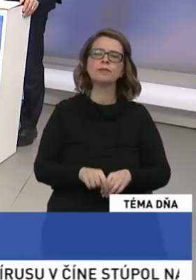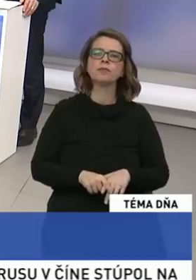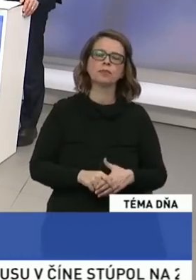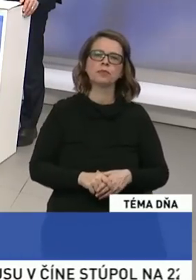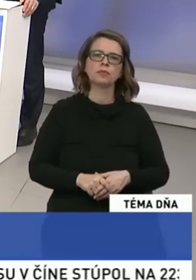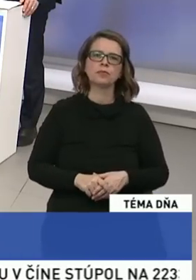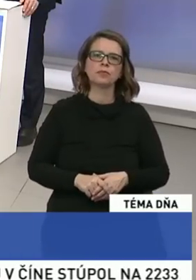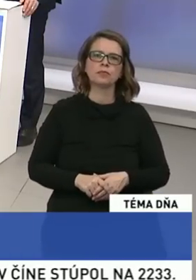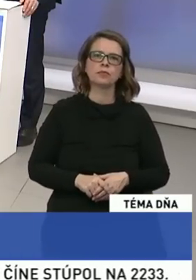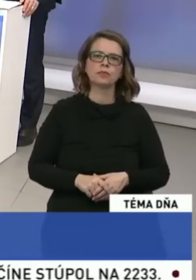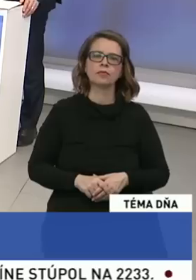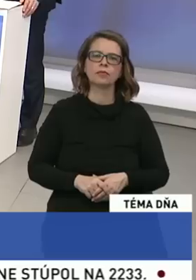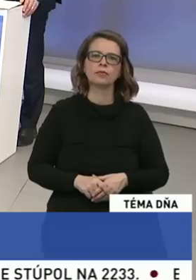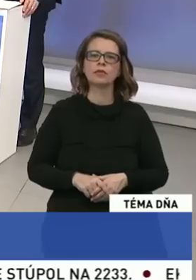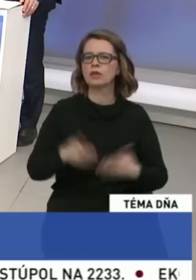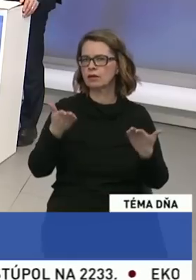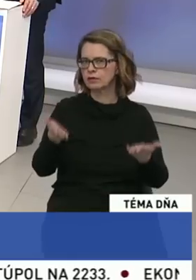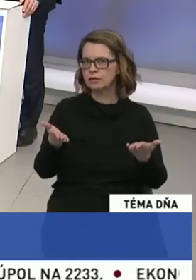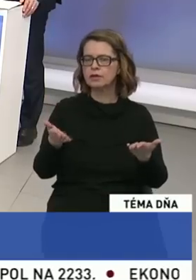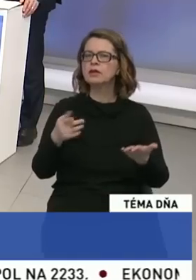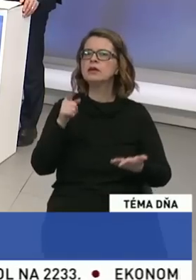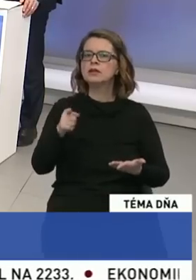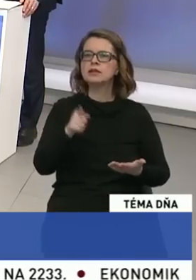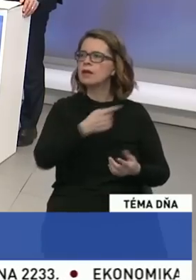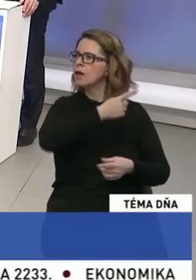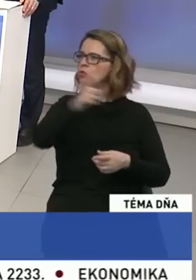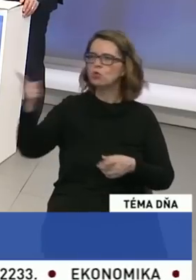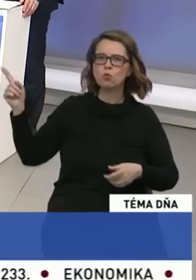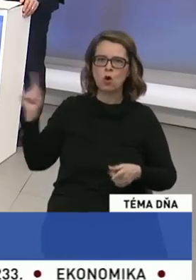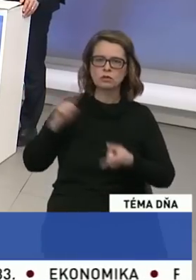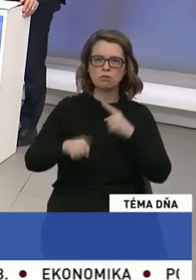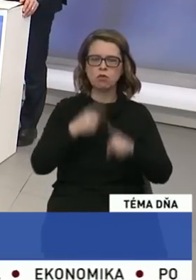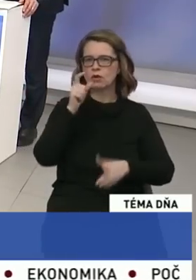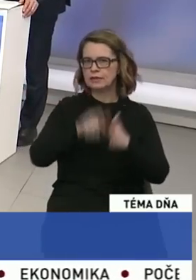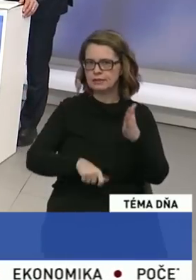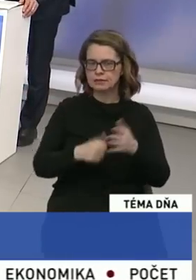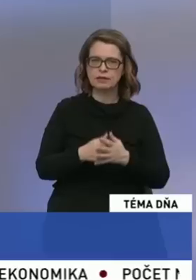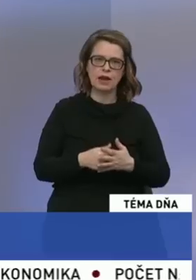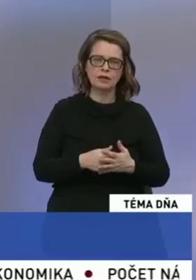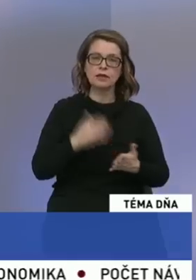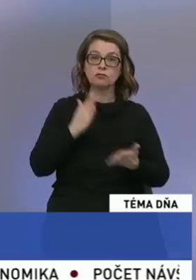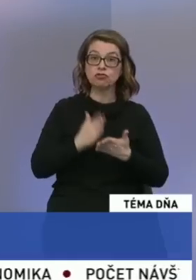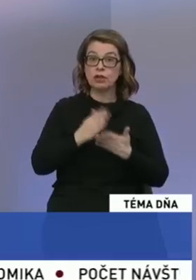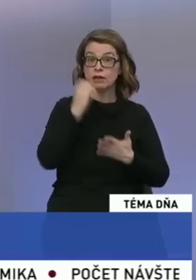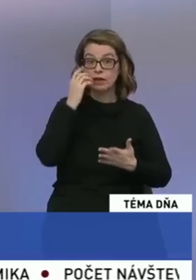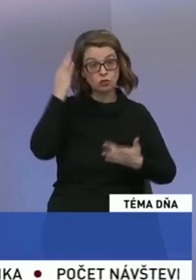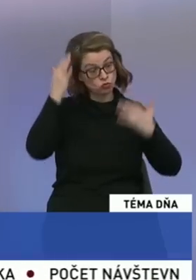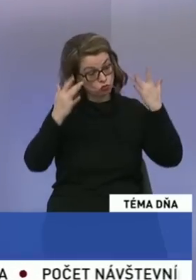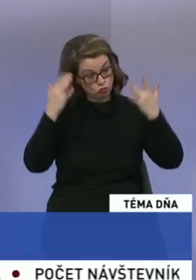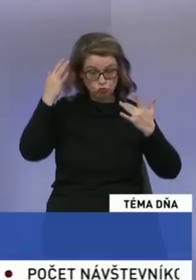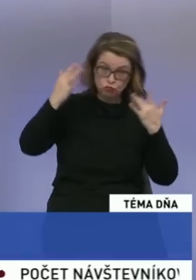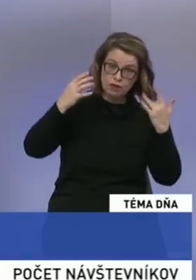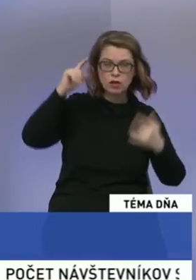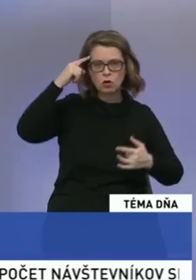jednoduchší. A takto je to s viacerými politickými stranami na Slovensku. Vždy, keď sú nejaké úvahy, tak sa rozmýšľa o